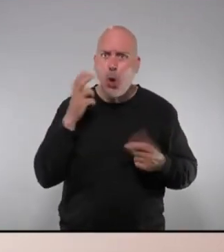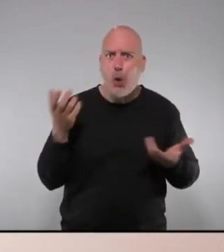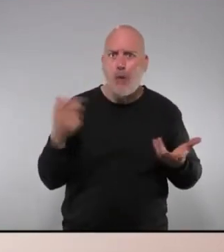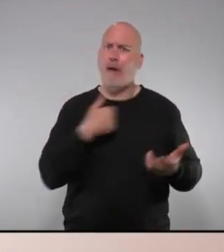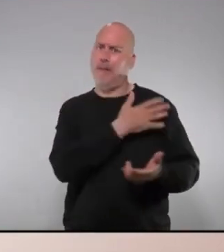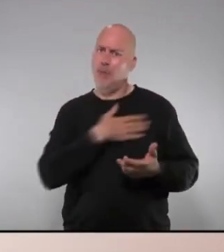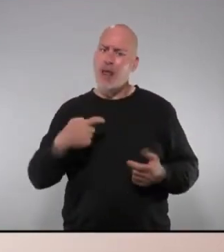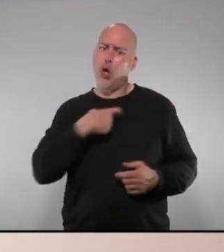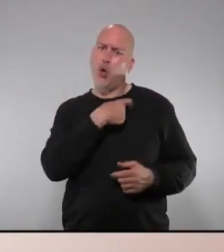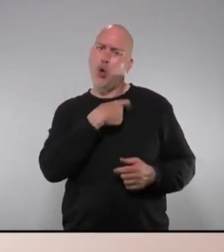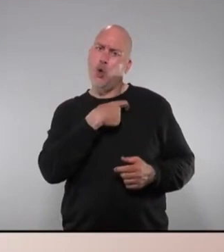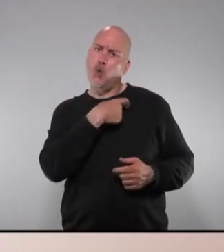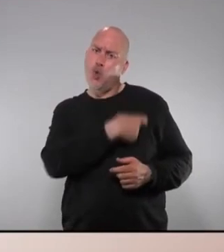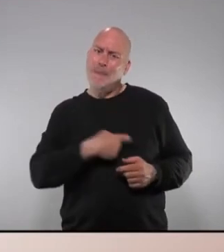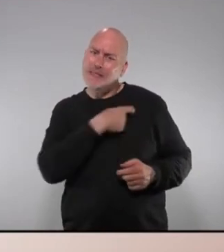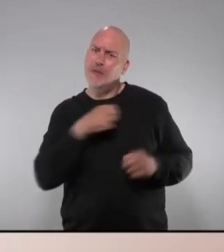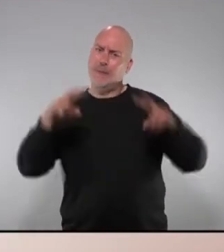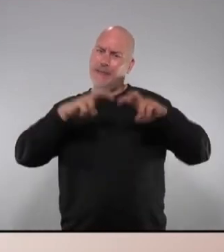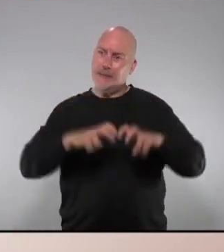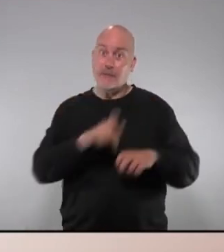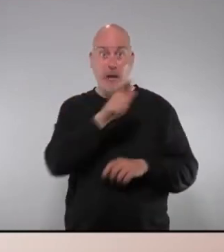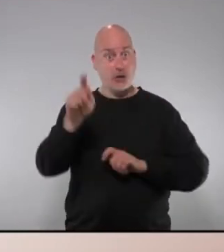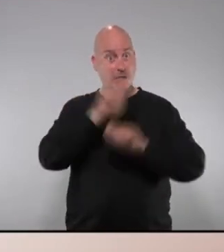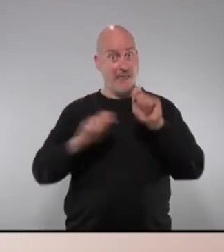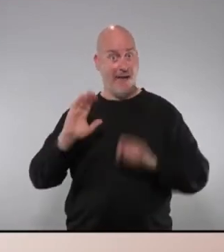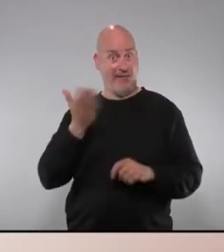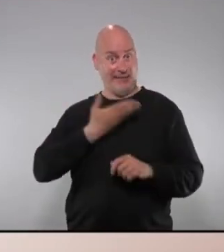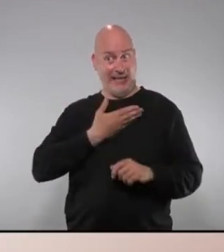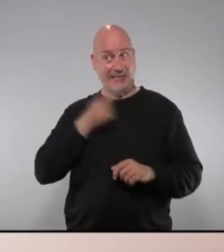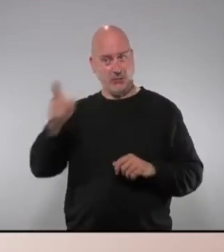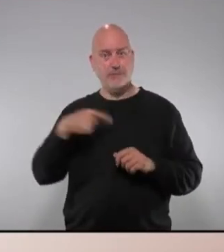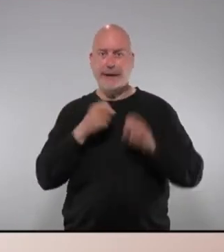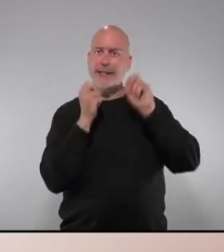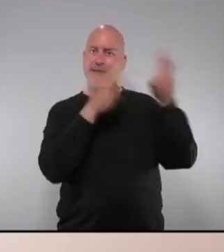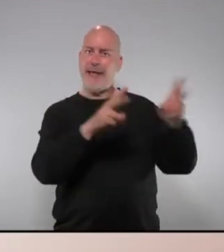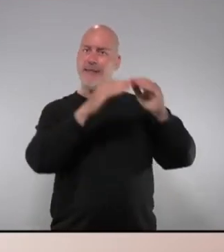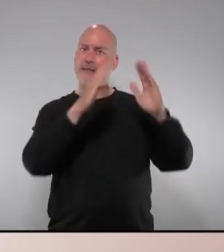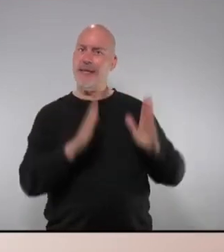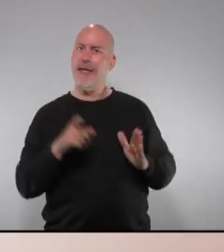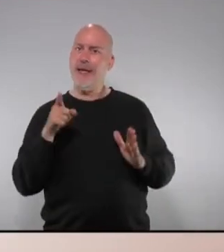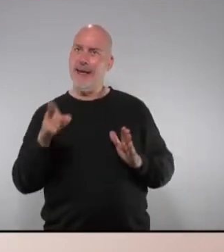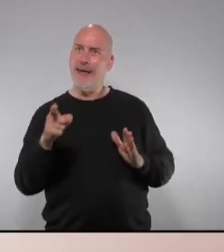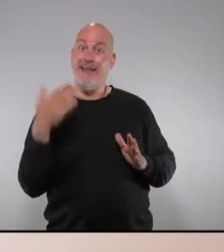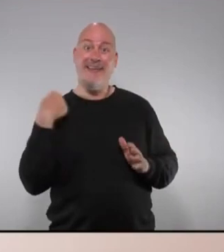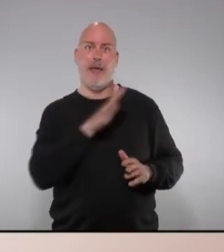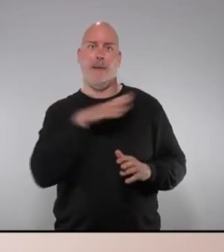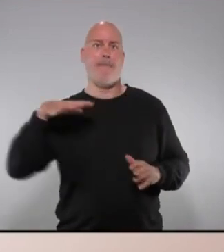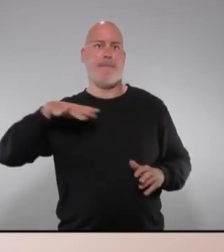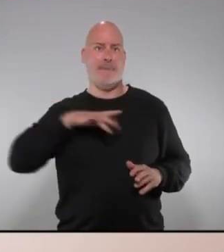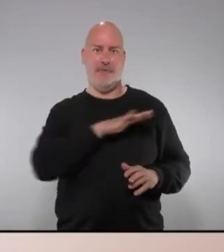poquetes setmanes les associacions defectats a les portes de la residència Vilaclavellina abans Can Amell de premiar de mar.